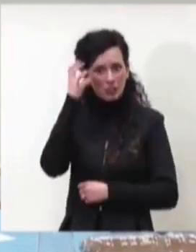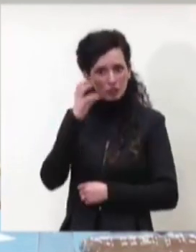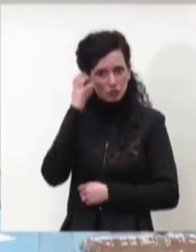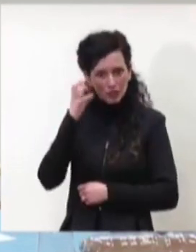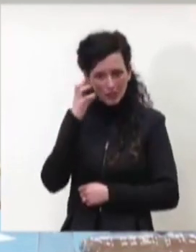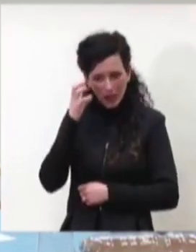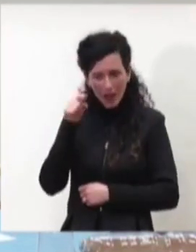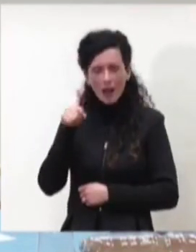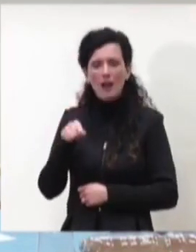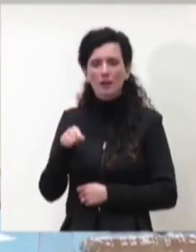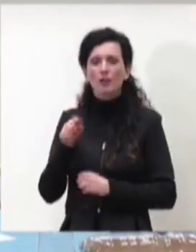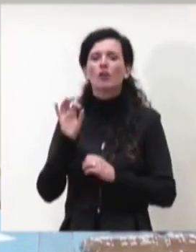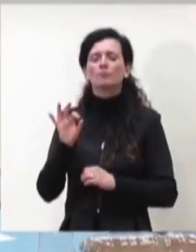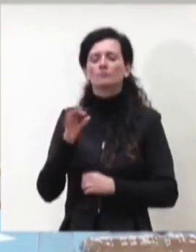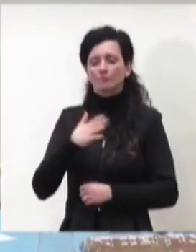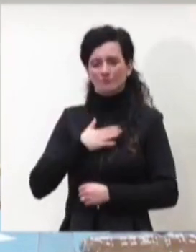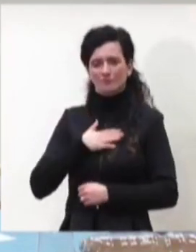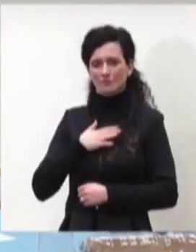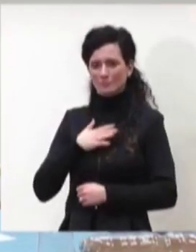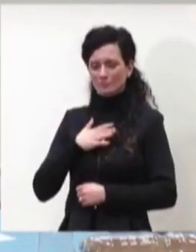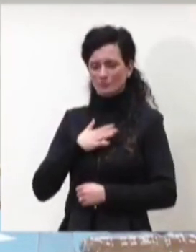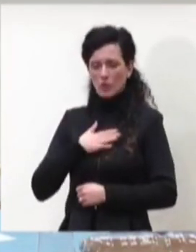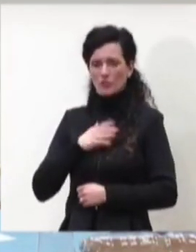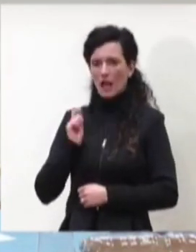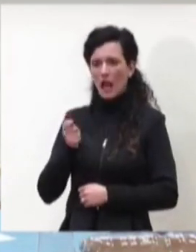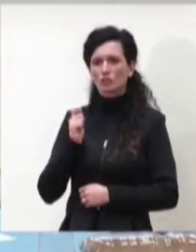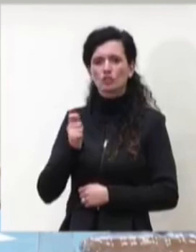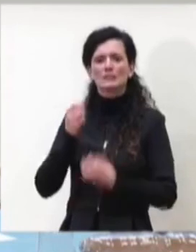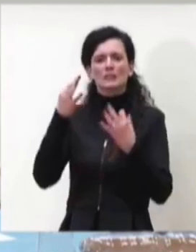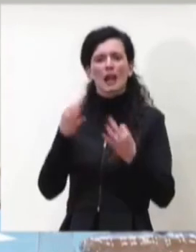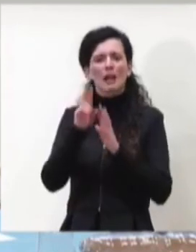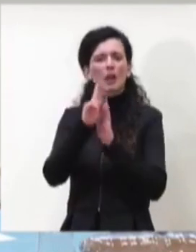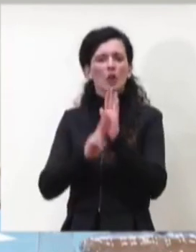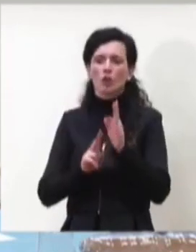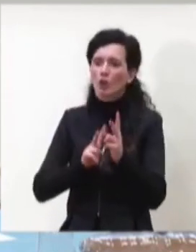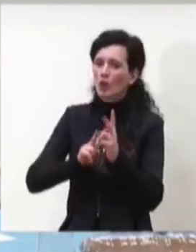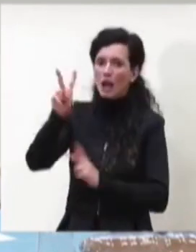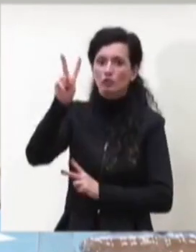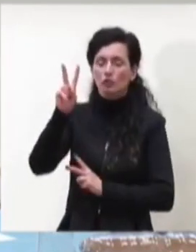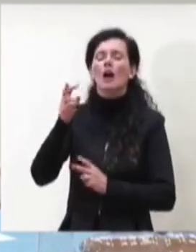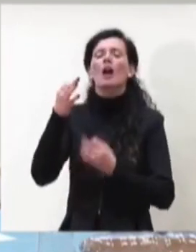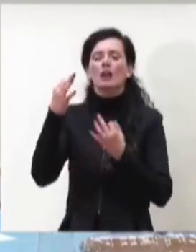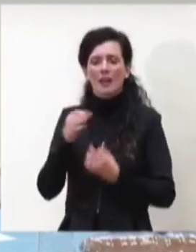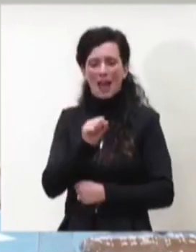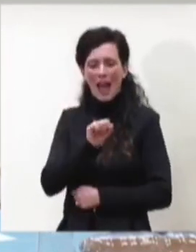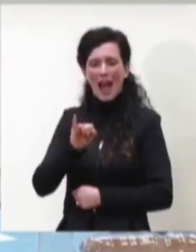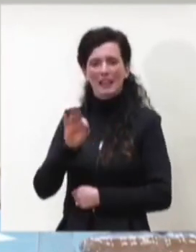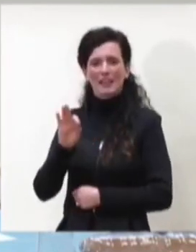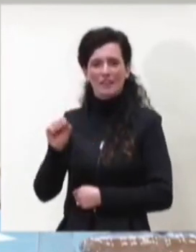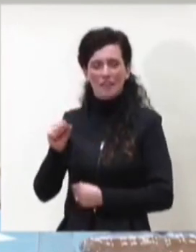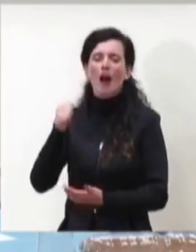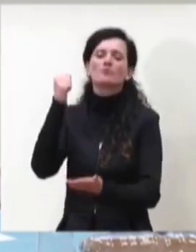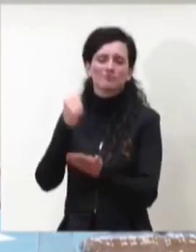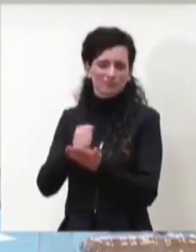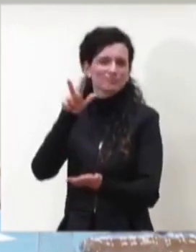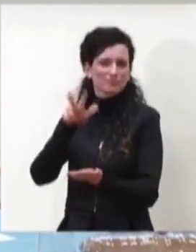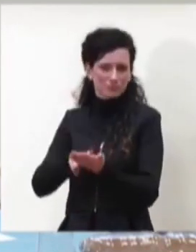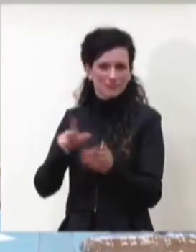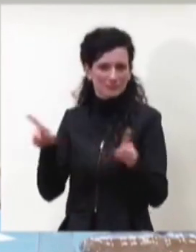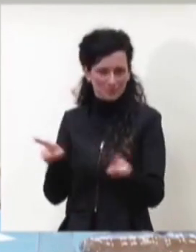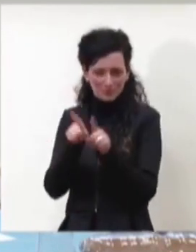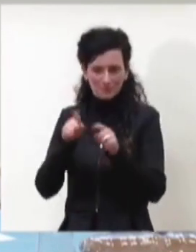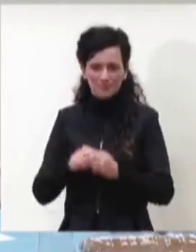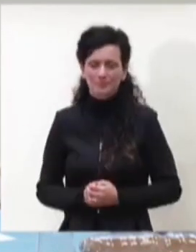della nostra agenzia regolatoria nazionale quindi da parte di AIFA. Vorrei cogliere l